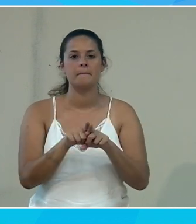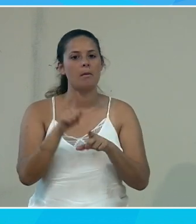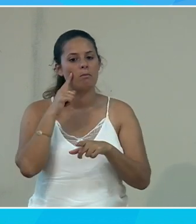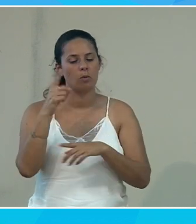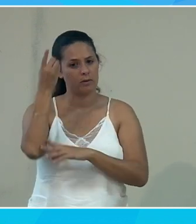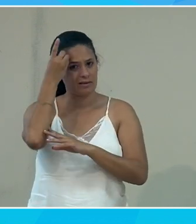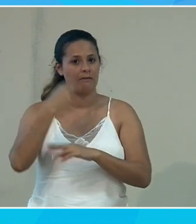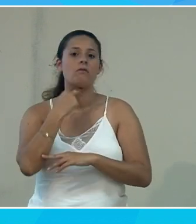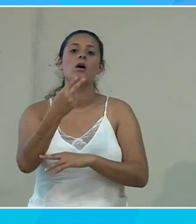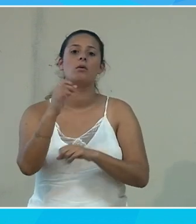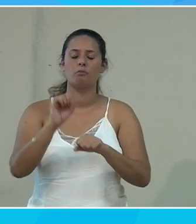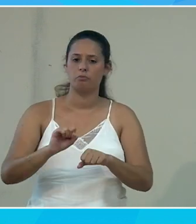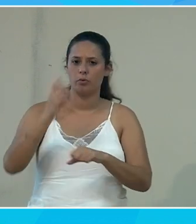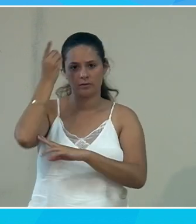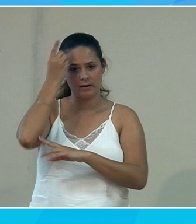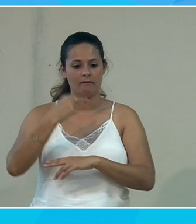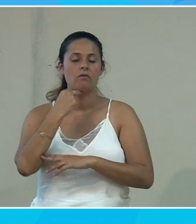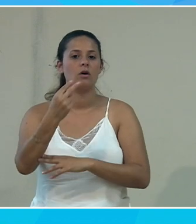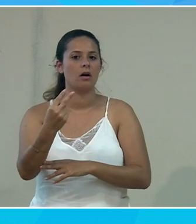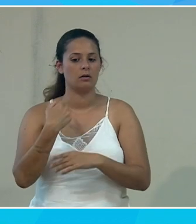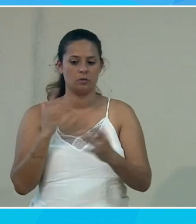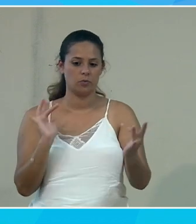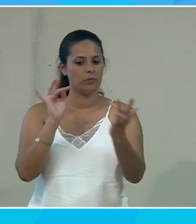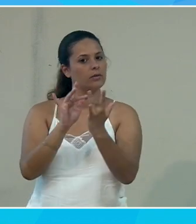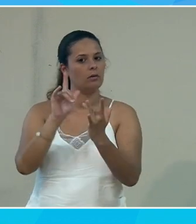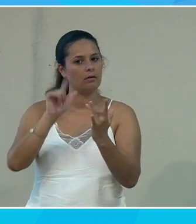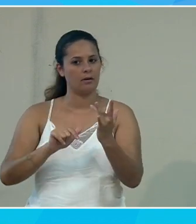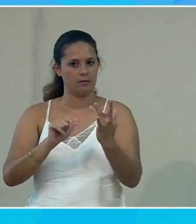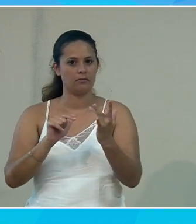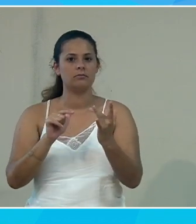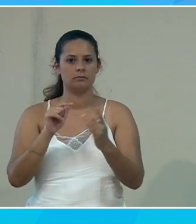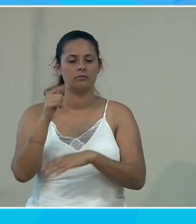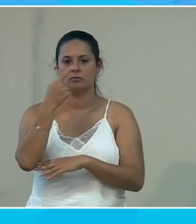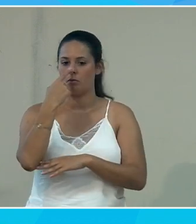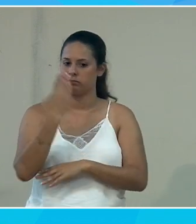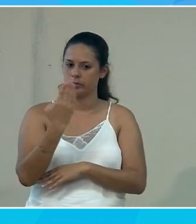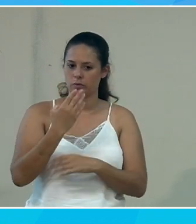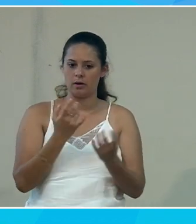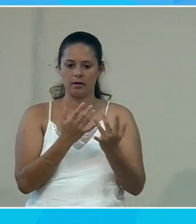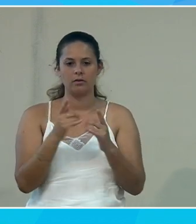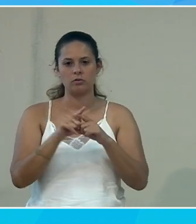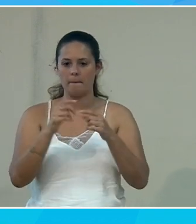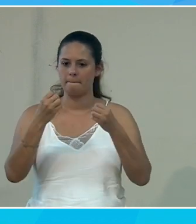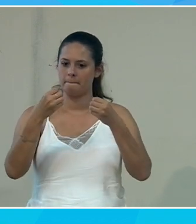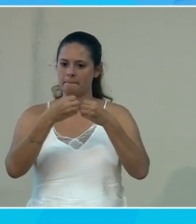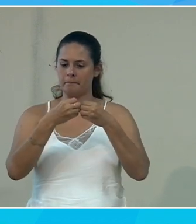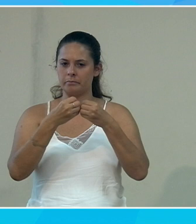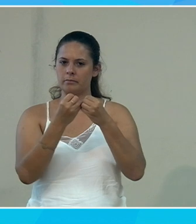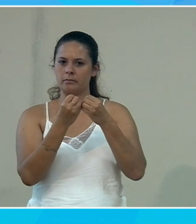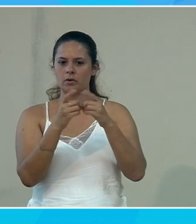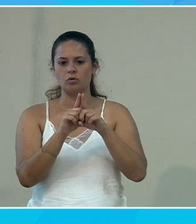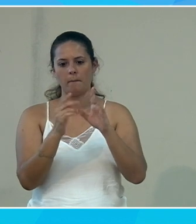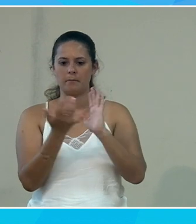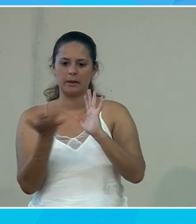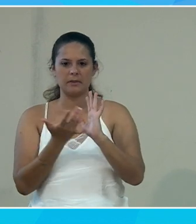pour la dictée vocale, je ne peux faire de la dictée vocale que si je suis connecté parce que ça nécessitera d'être crypté pour pas que ma voix parte n